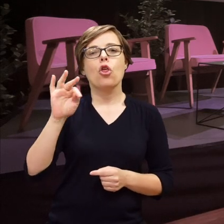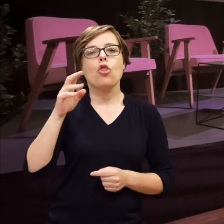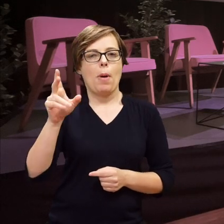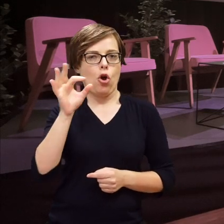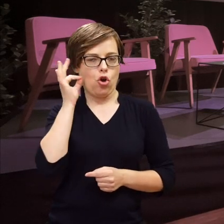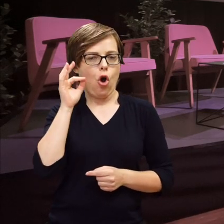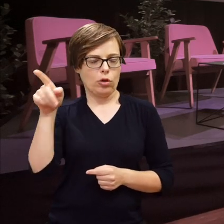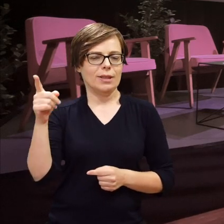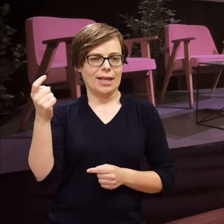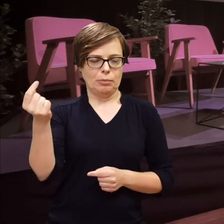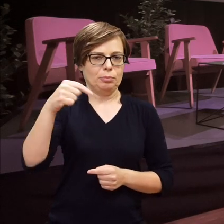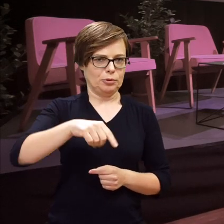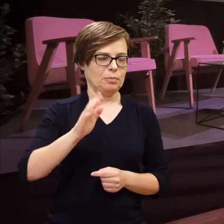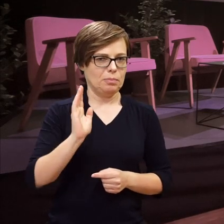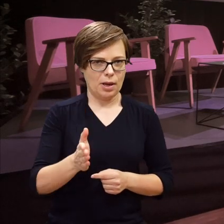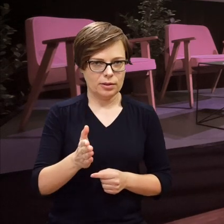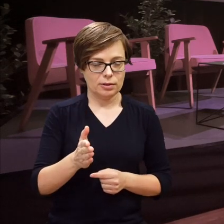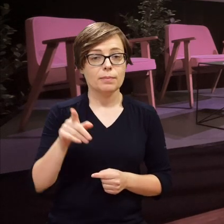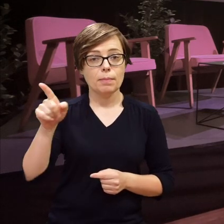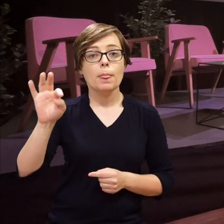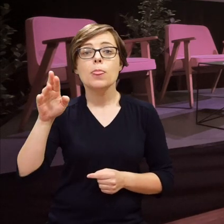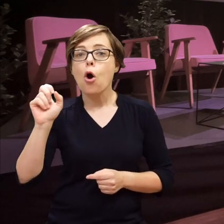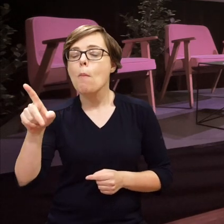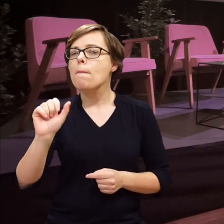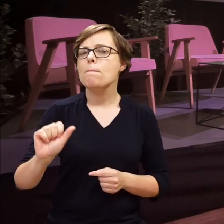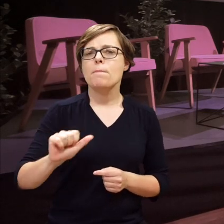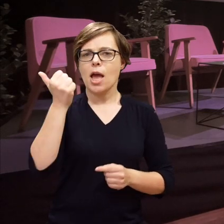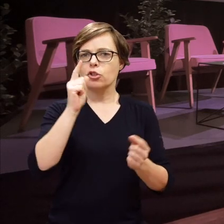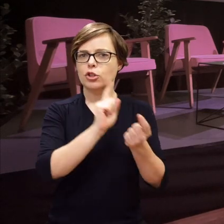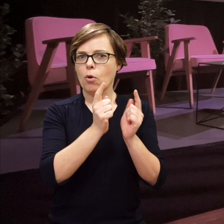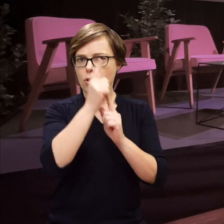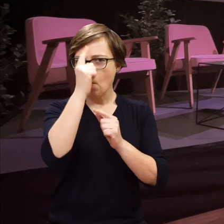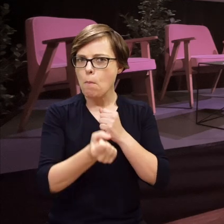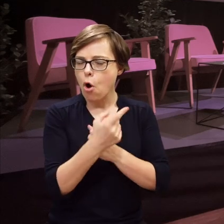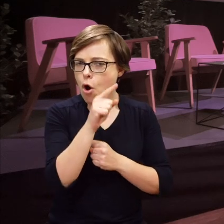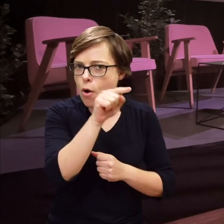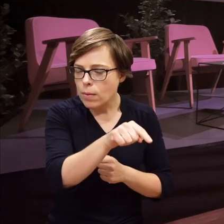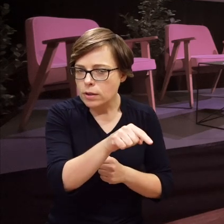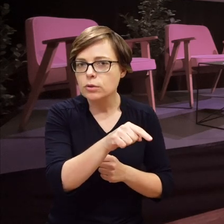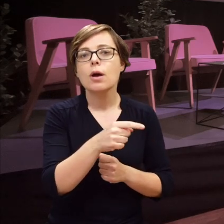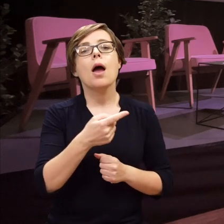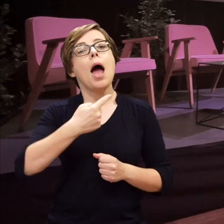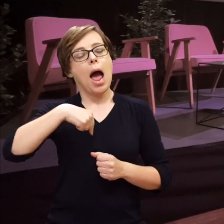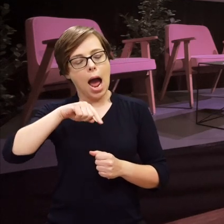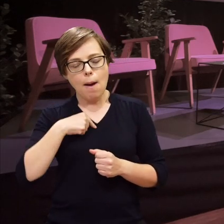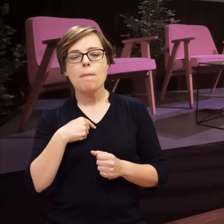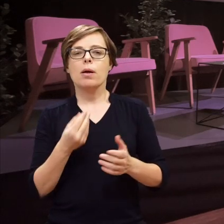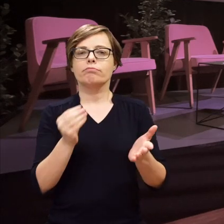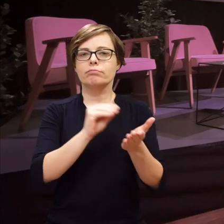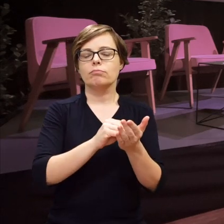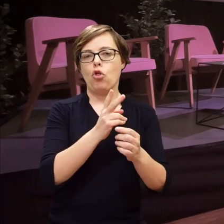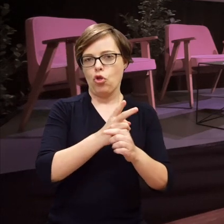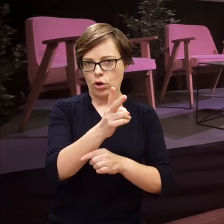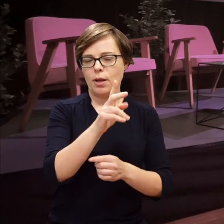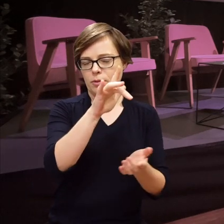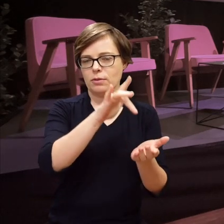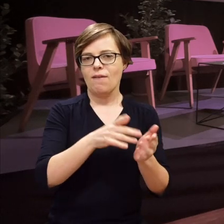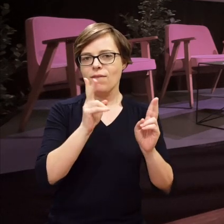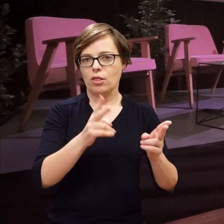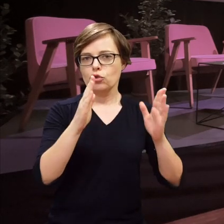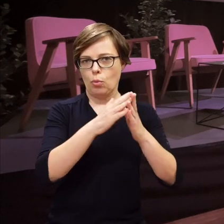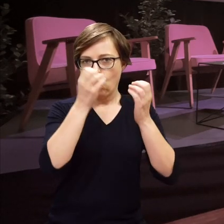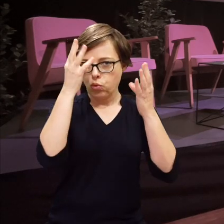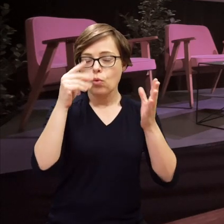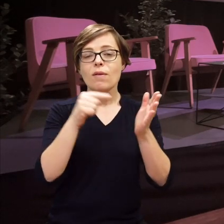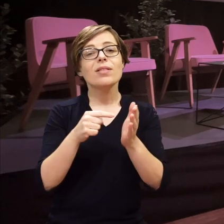czeka zaraz na wejście do Was. Tomek zainicjował to pierwsze spotkanie, które mogliśmy my udostępnić w faktycznym Domu